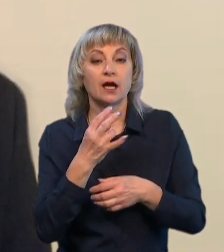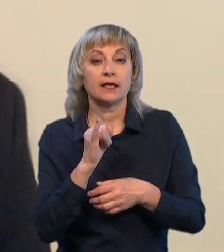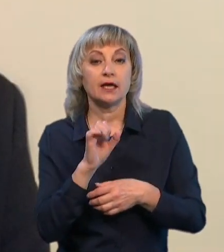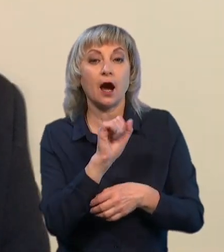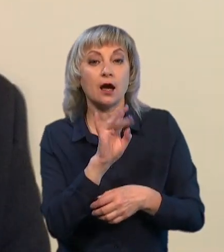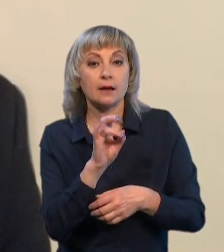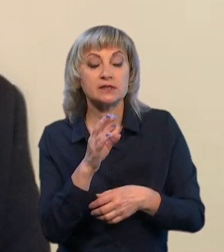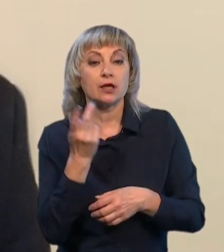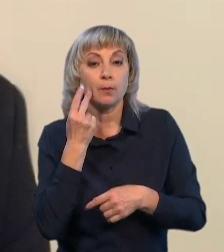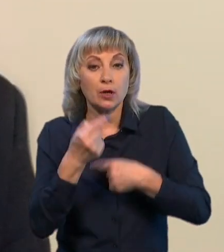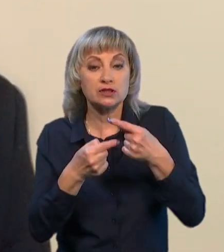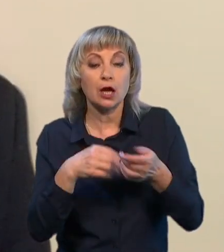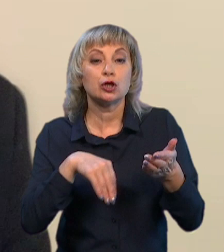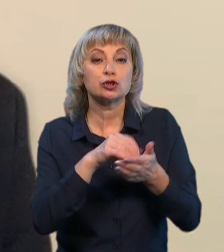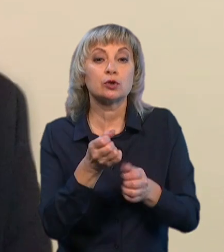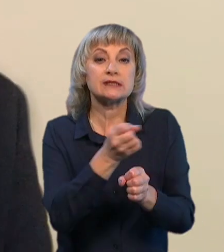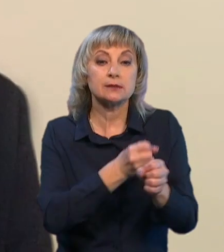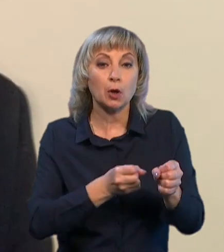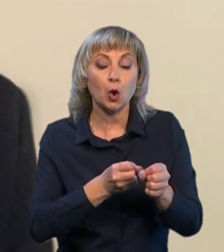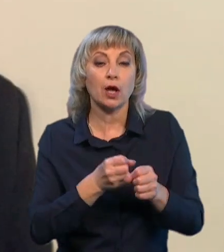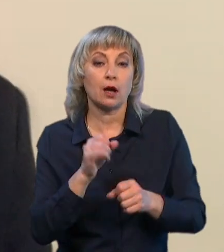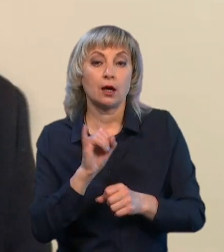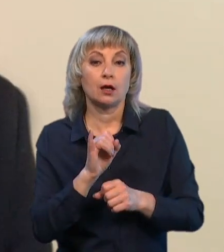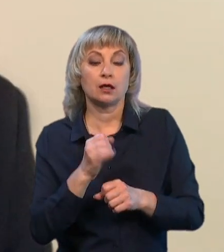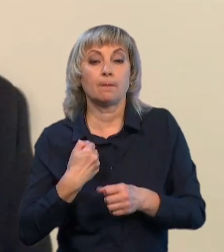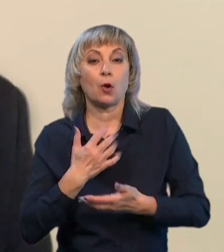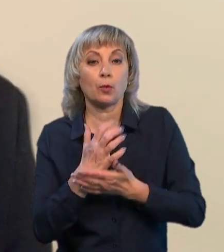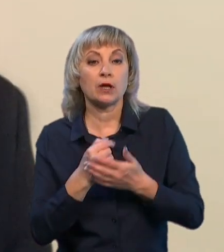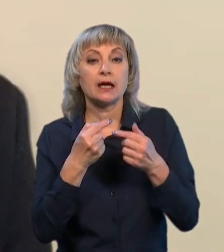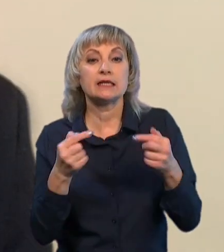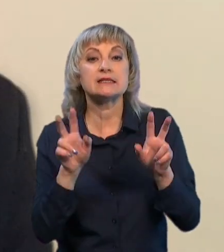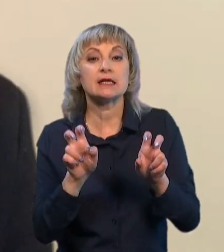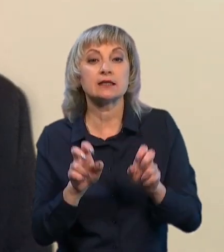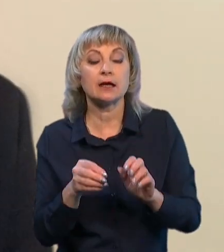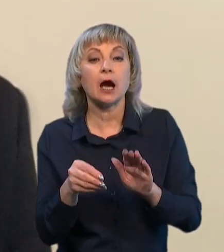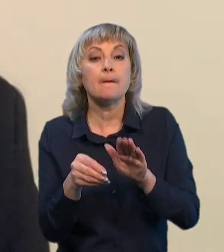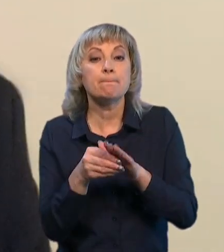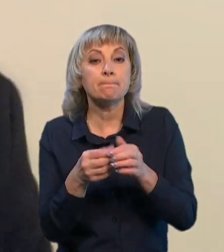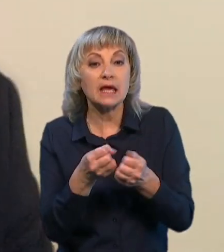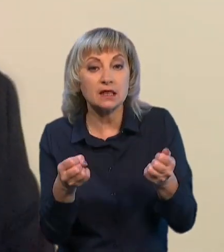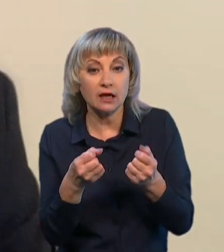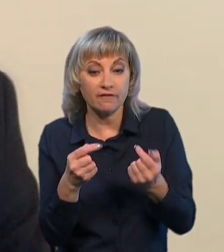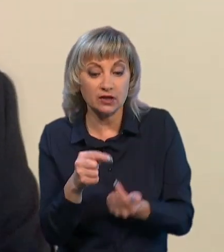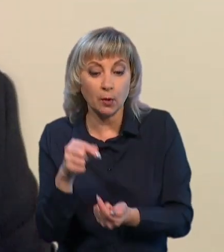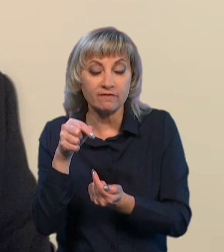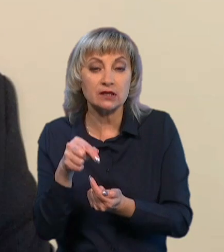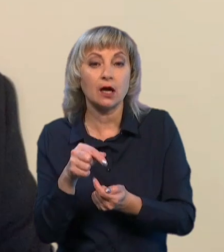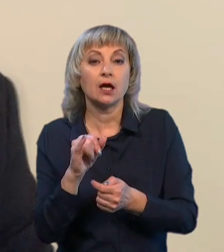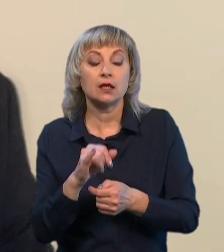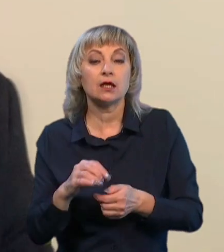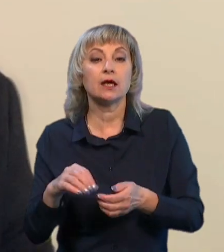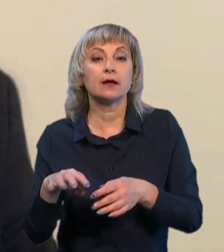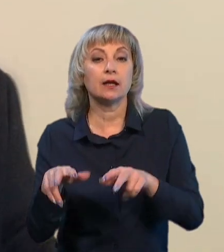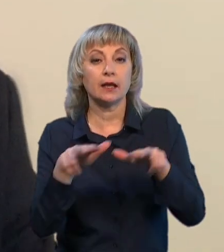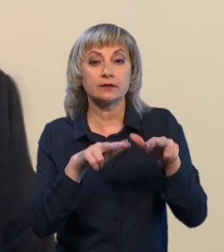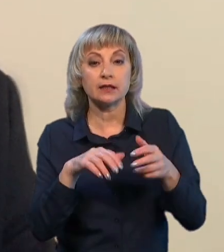Назад викупається і зброя, боєприпаси різних типів, міни, відповідно. Ну, і, зрозуміло, вже літальні апарати, там, де,